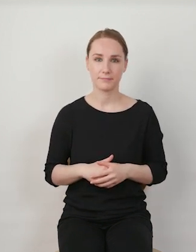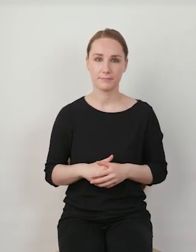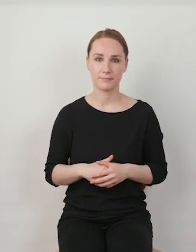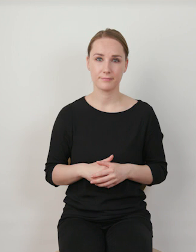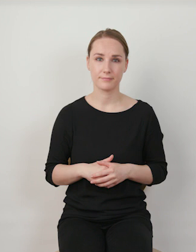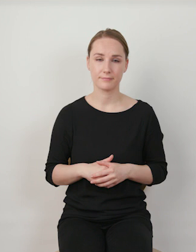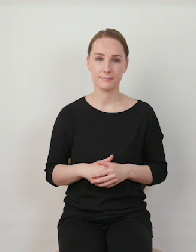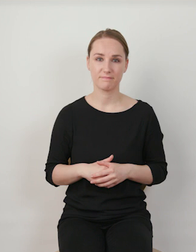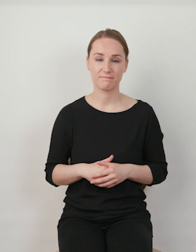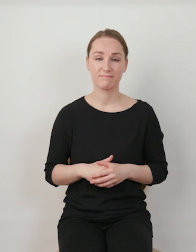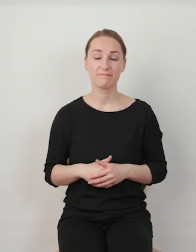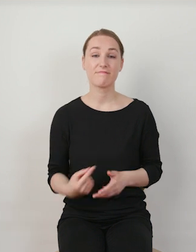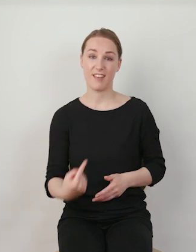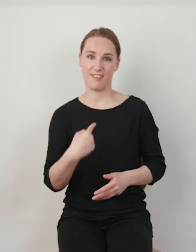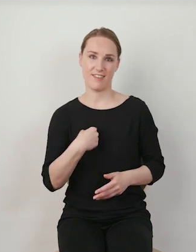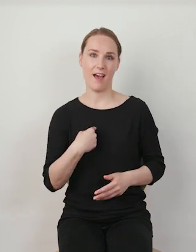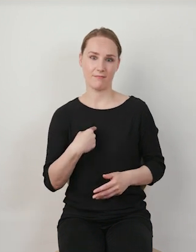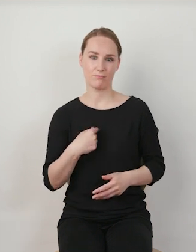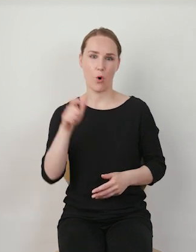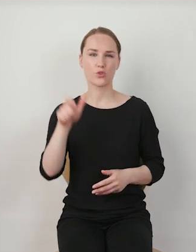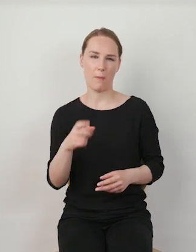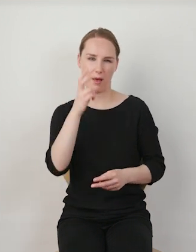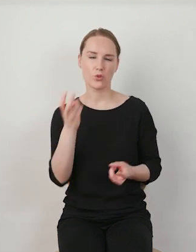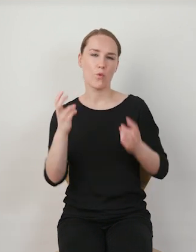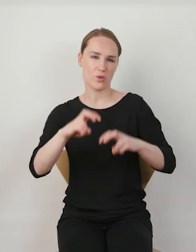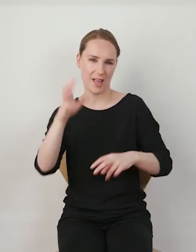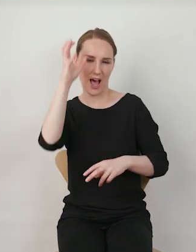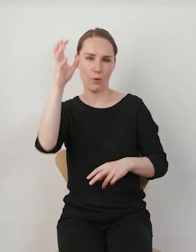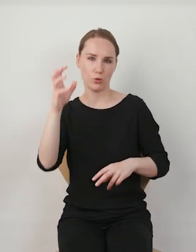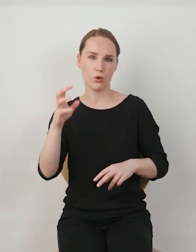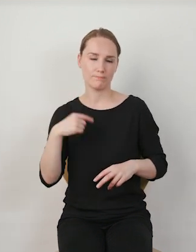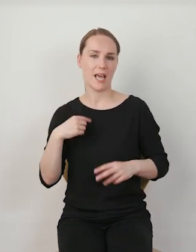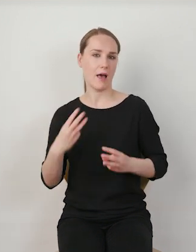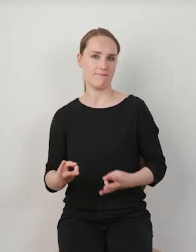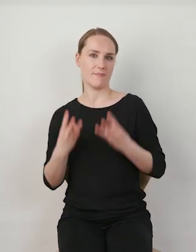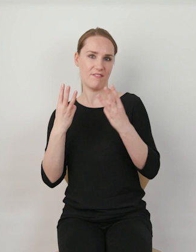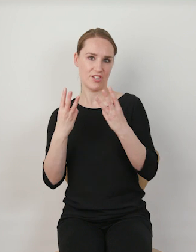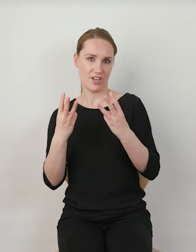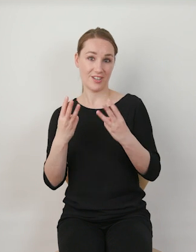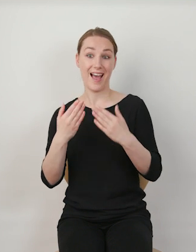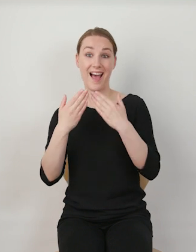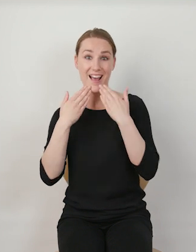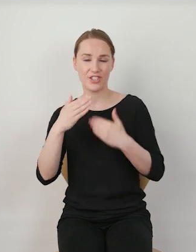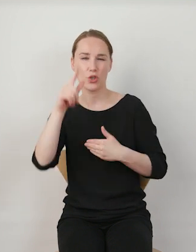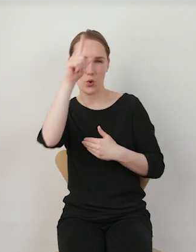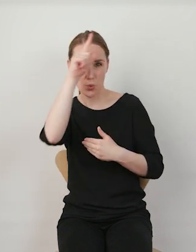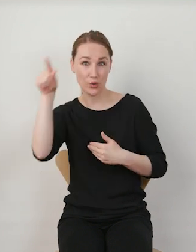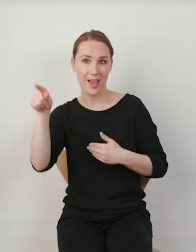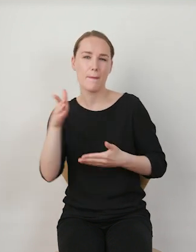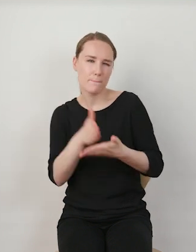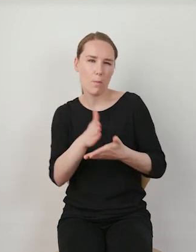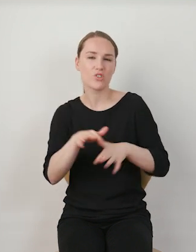samym ja jestem węzłem, od którego wszystko się zaczęło, ale to ludzie dookoła z pomocą algorytmów